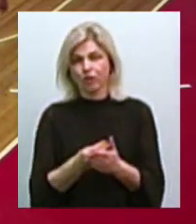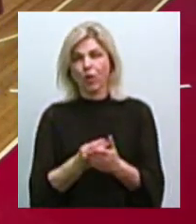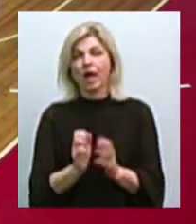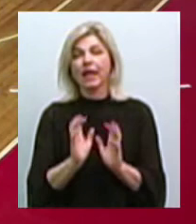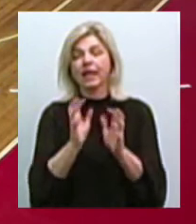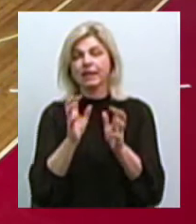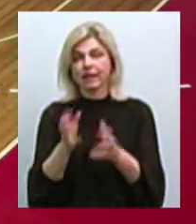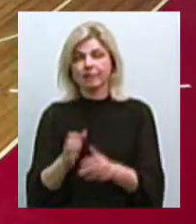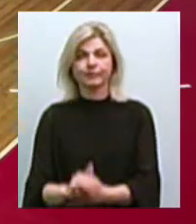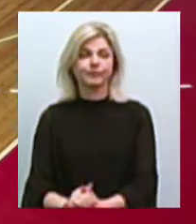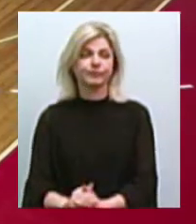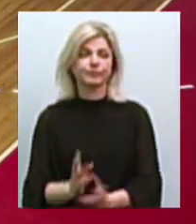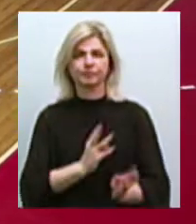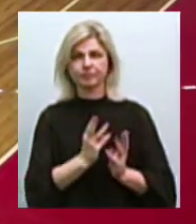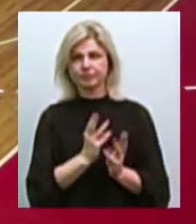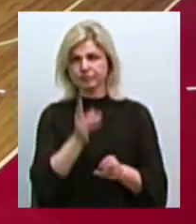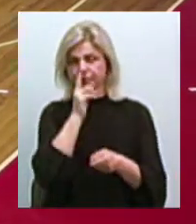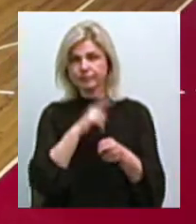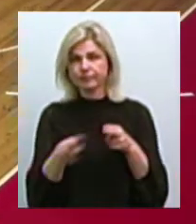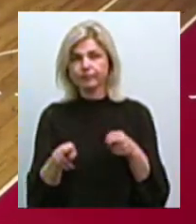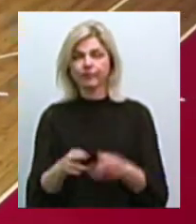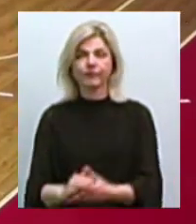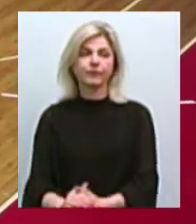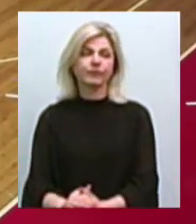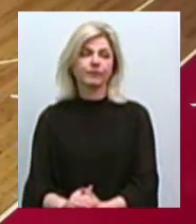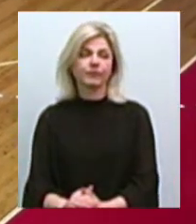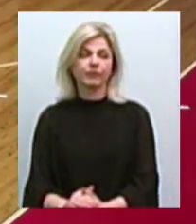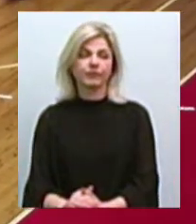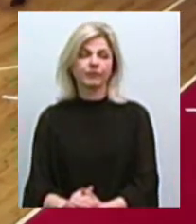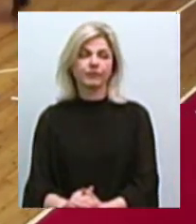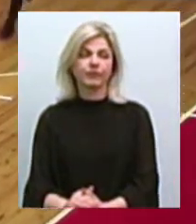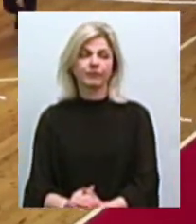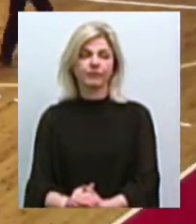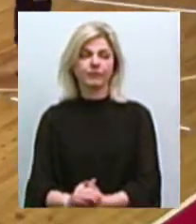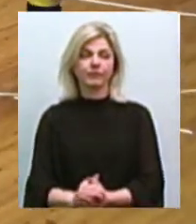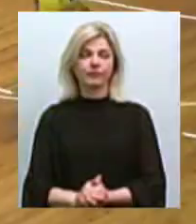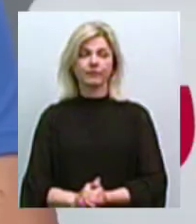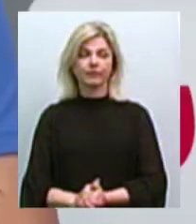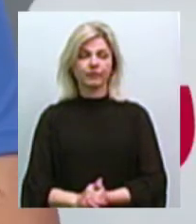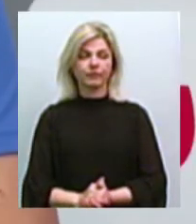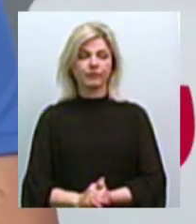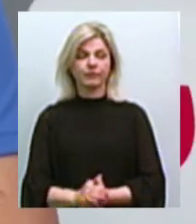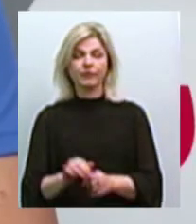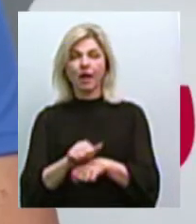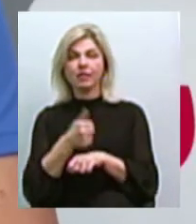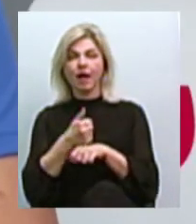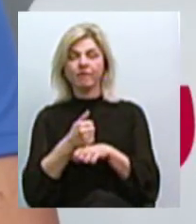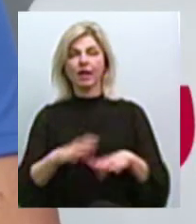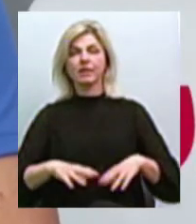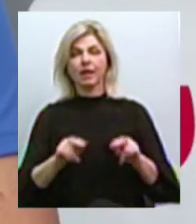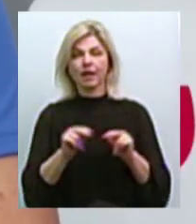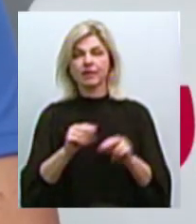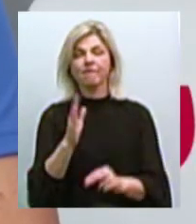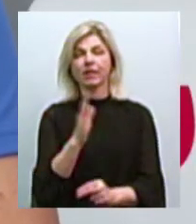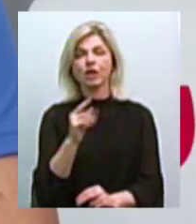налаштування зникло, якось одразу поплили. І через це такий кінцевий результат. Головний тренер Корабелів Віталій